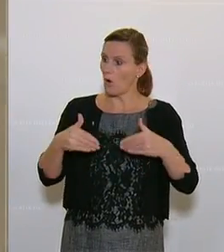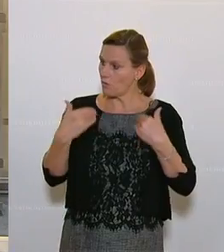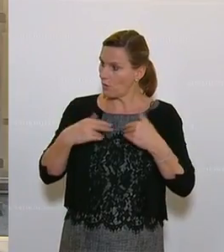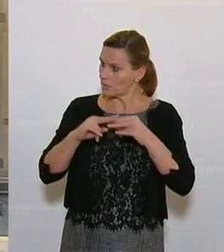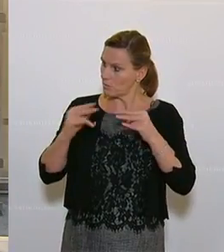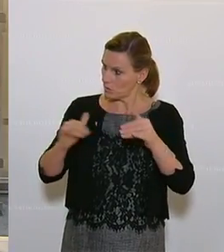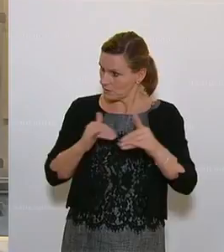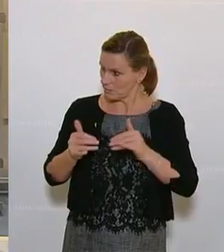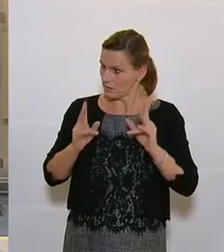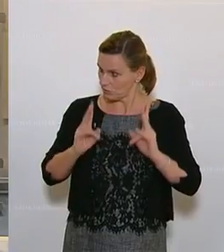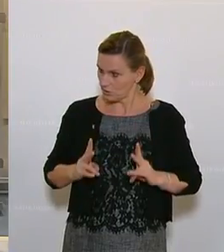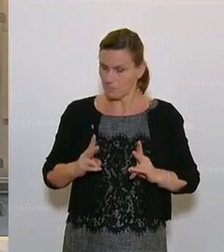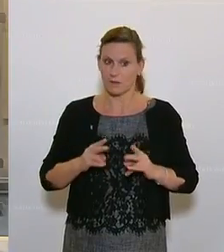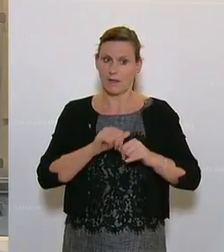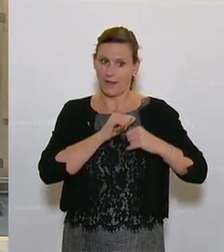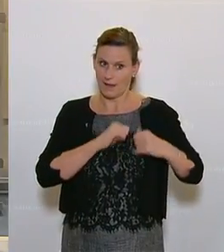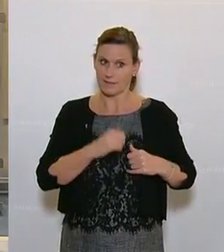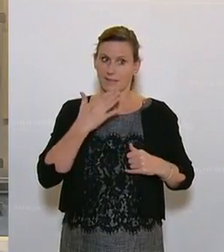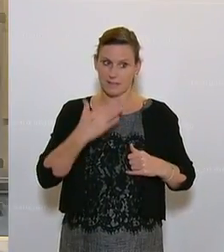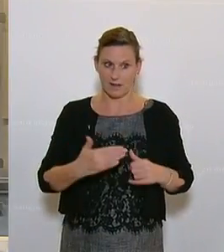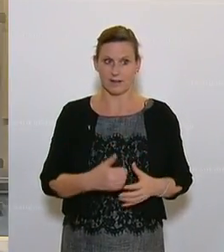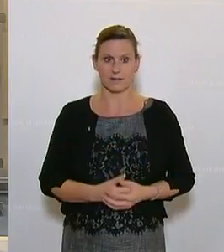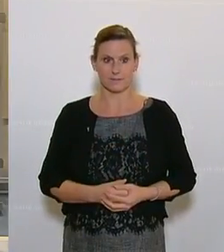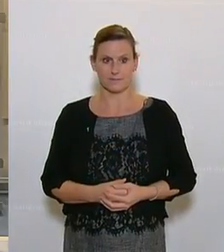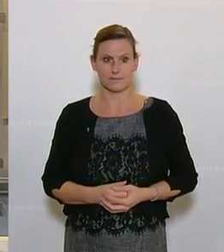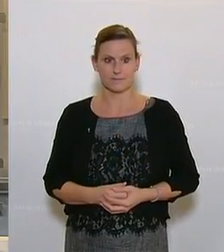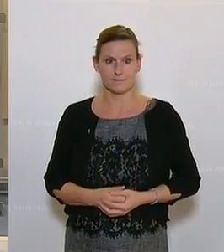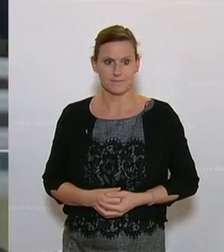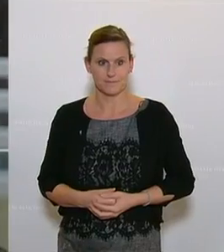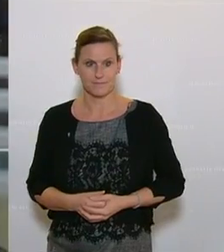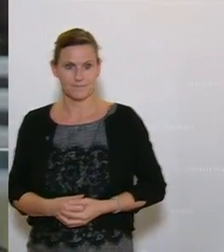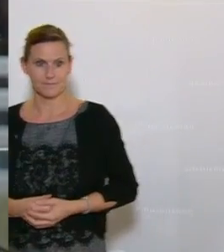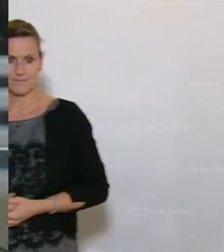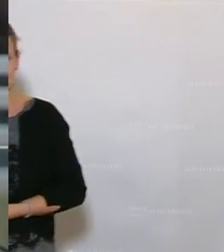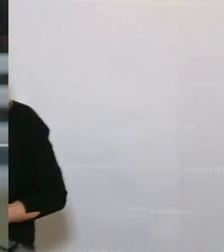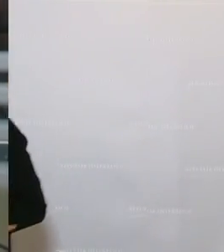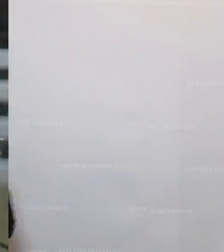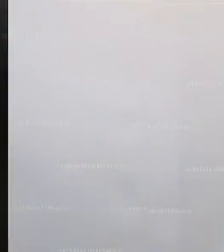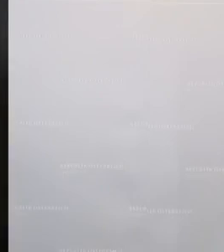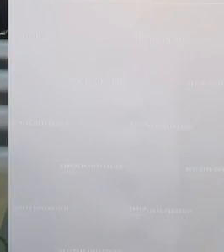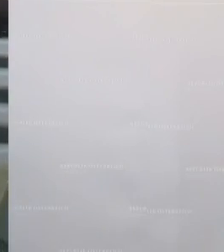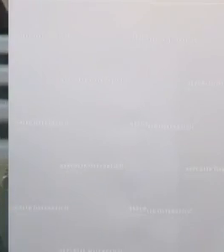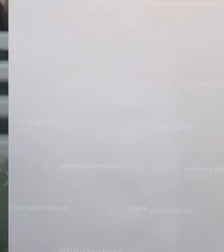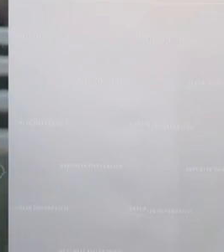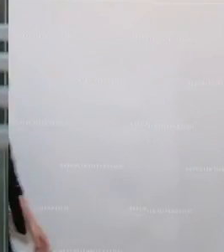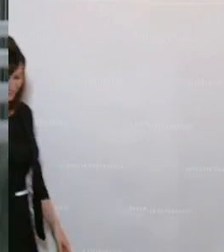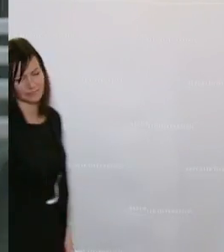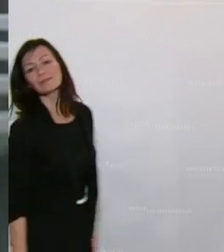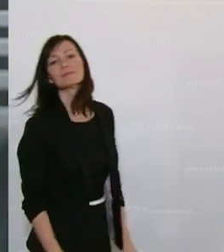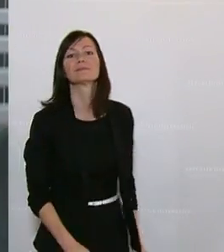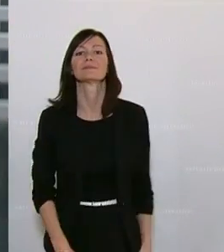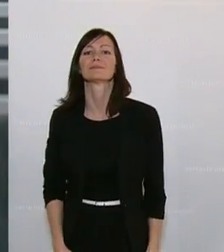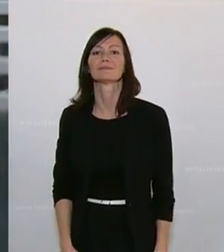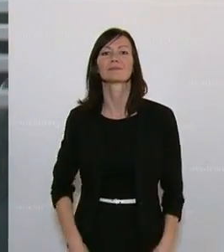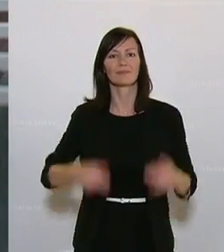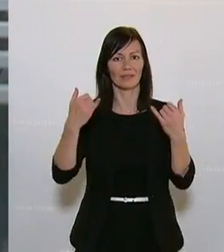Bundesministers. Herzlichen Dank. Große Freude, wenn erfolgreiche Schulversuche ins Regelschulwesen